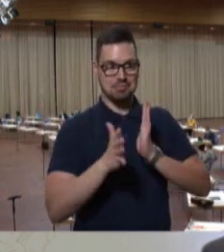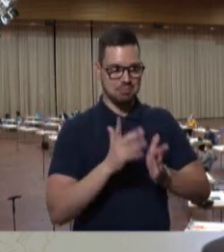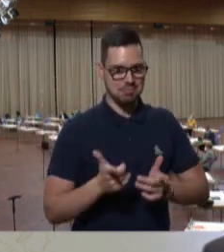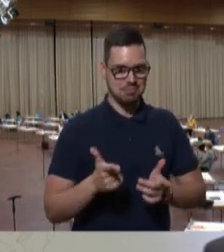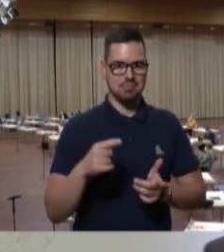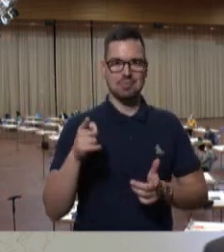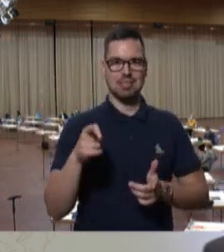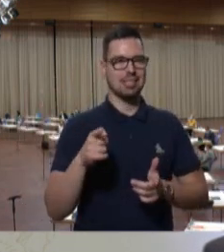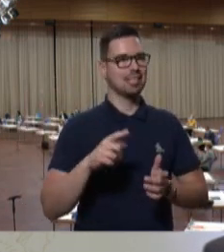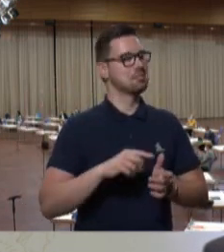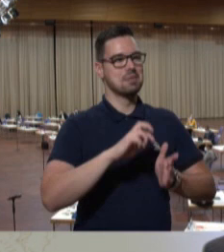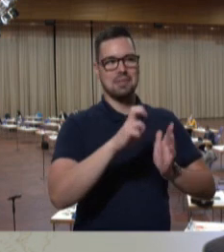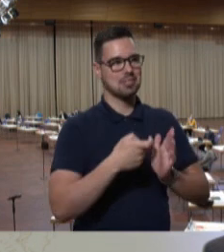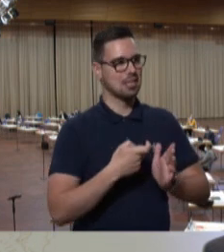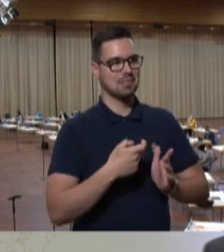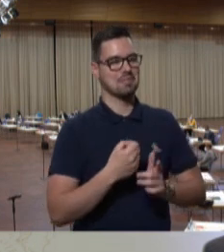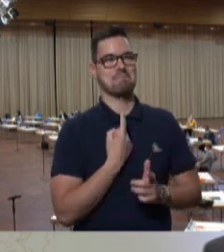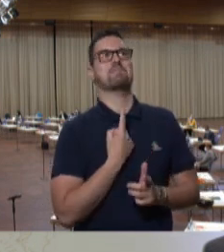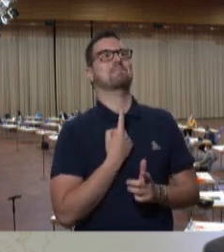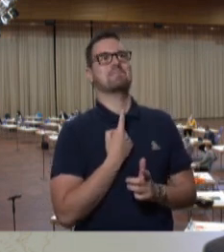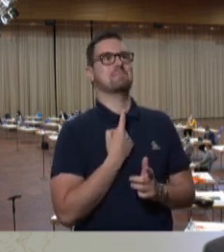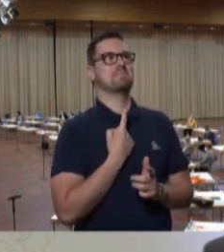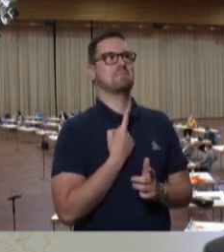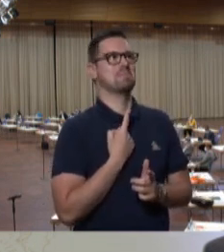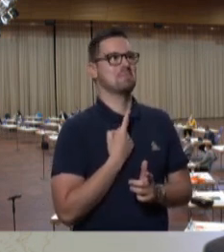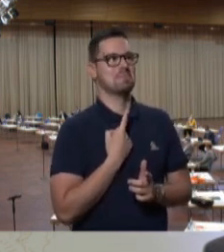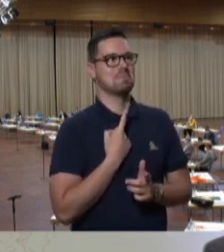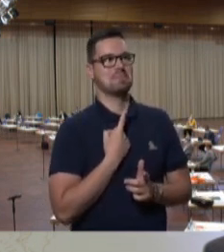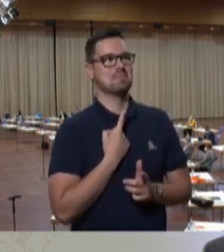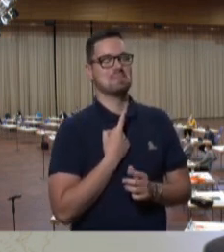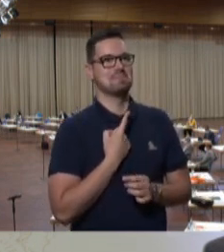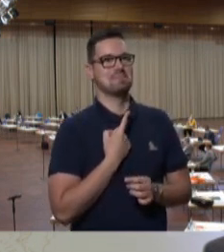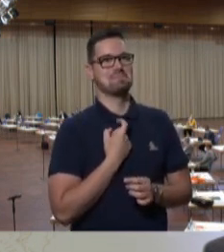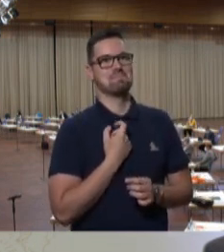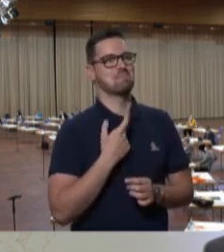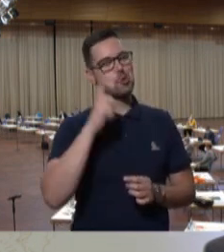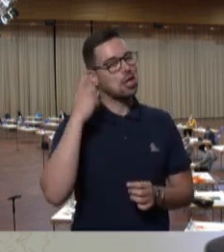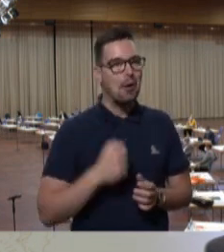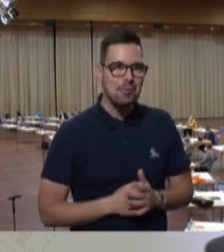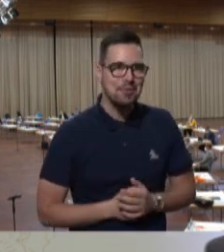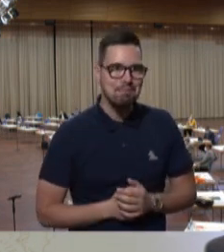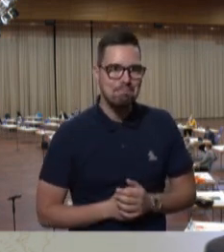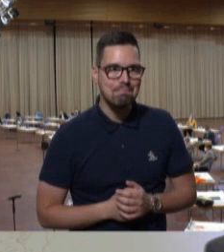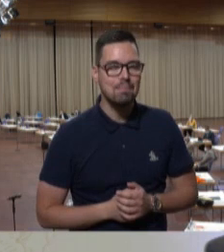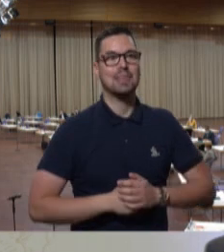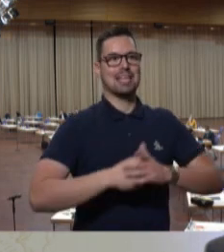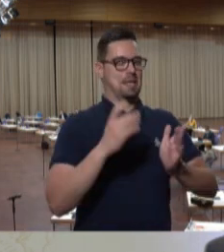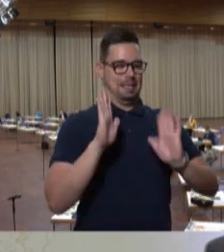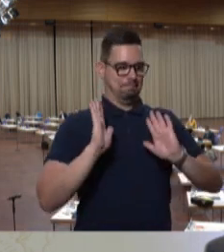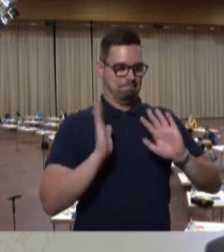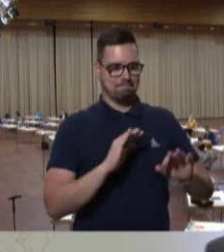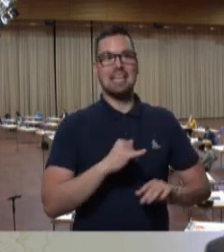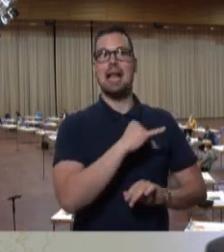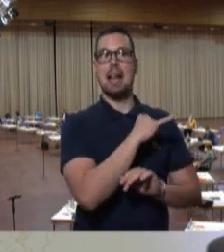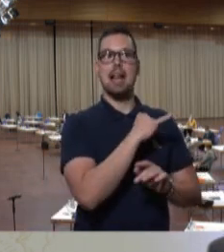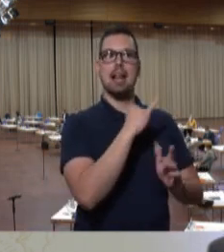muss, ist, dass es Ihnen immer wieder gelingt, mich zu überraschen, Herr Dörr, aber ich komme dann gleich noch mal auf Sie zurück. In der letzten Woche feierte